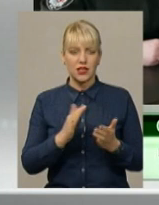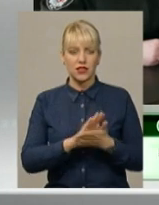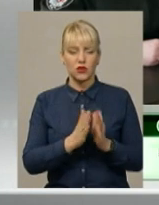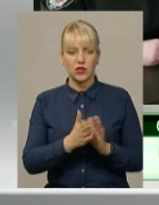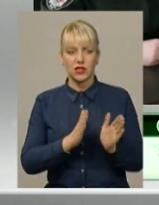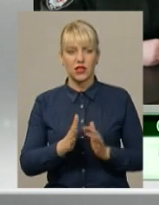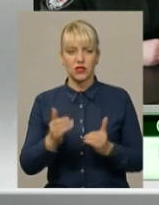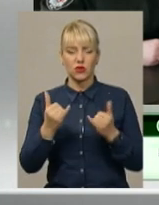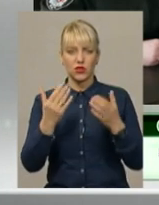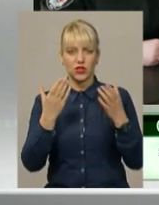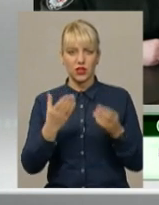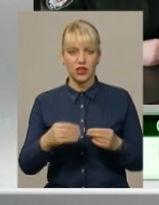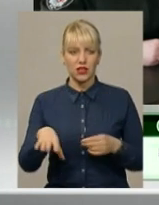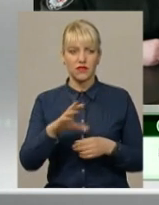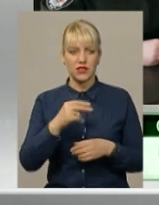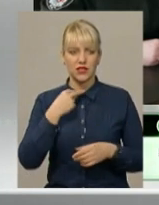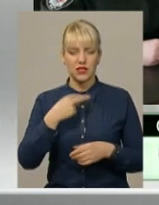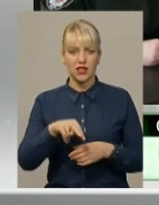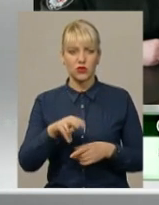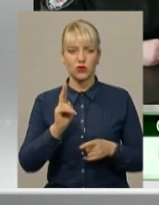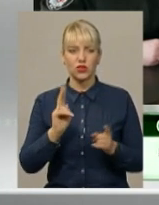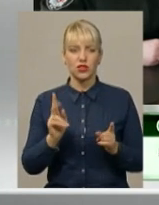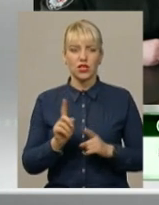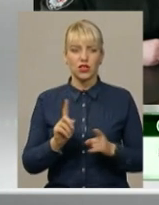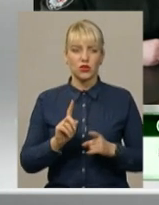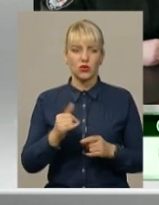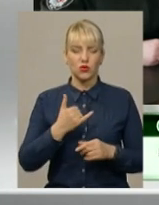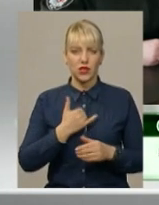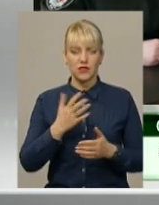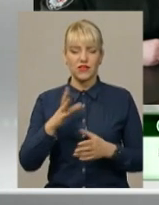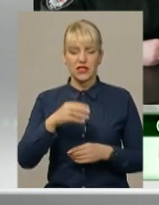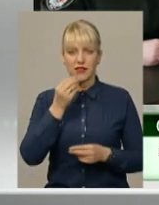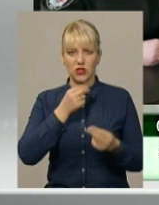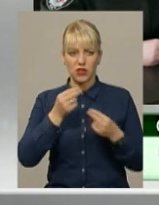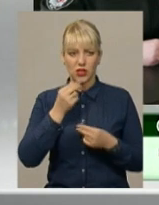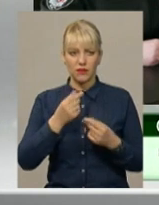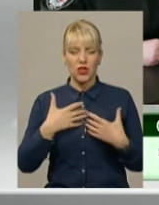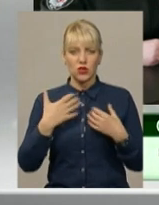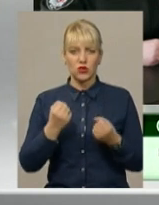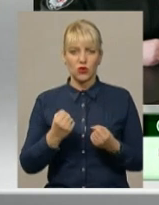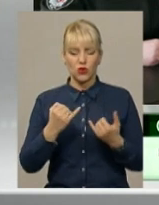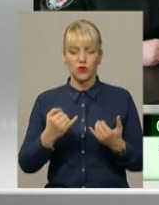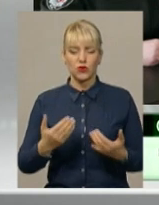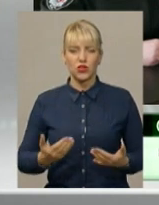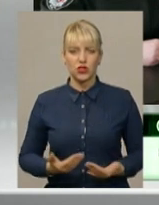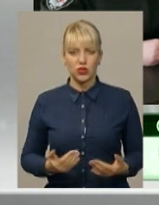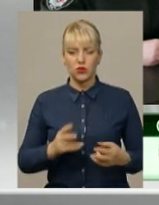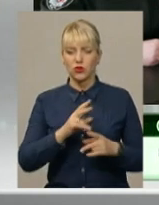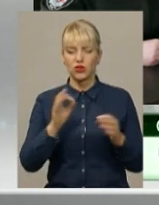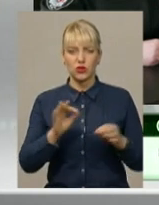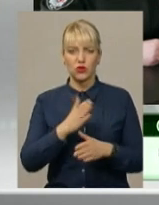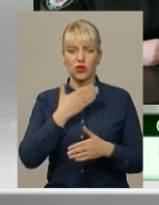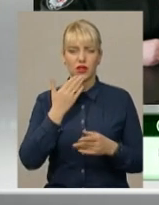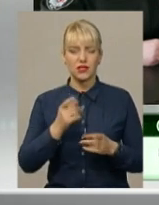На сьогоднішній день всі засуджені, які утримуються в нас в установі, всі вживають їжу. Здоров'ю і життю нікому із засуджених нічого не загрожує.